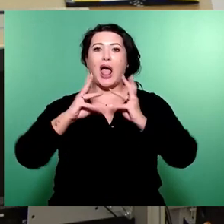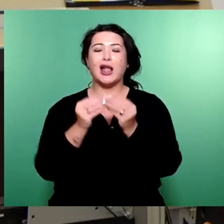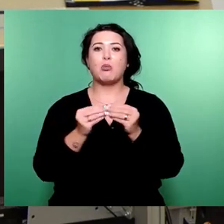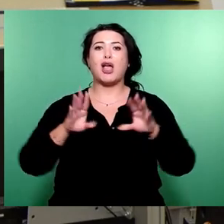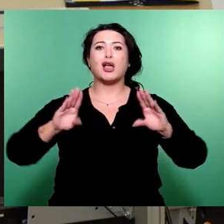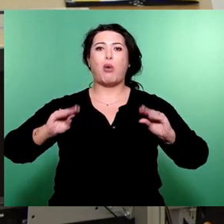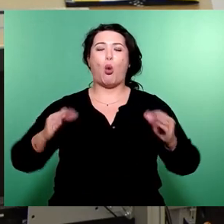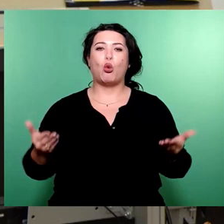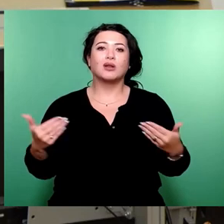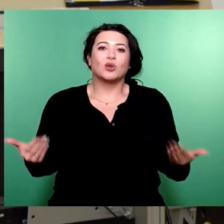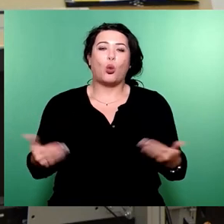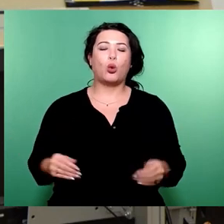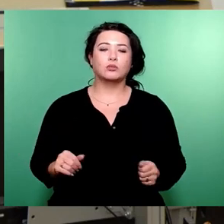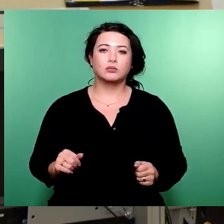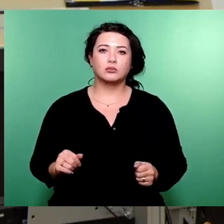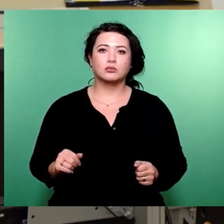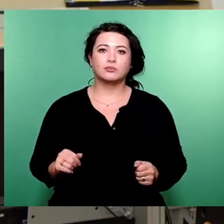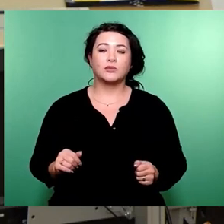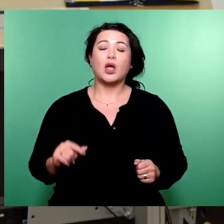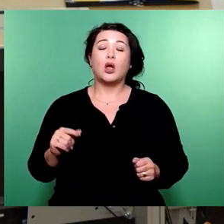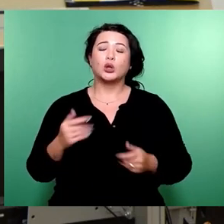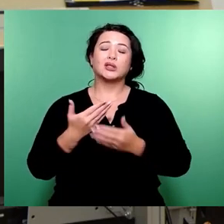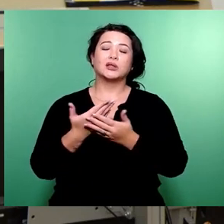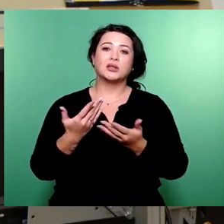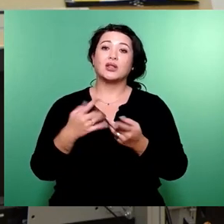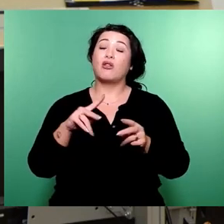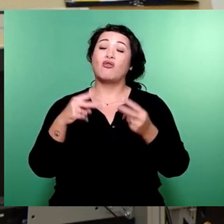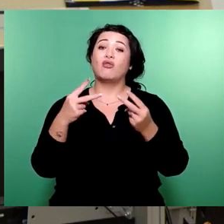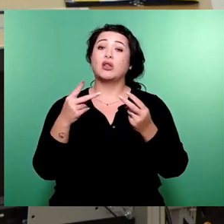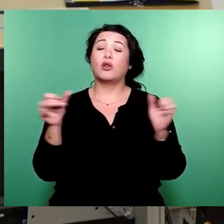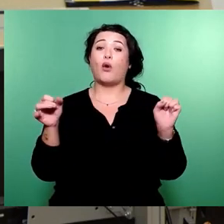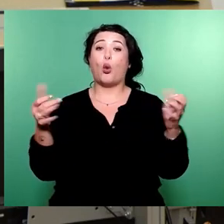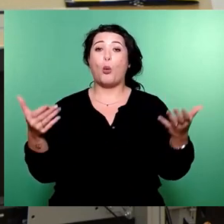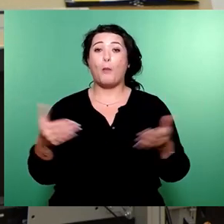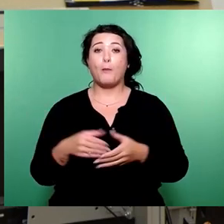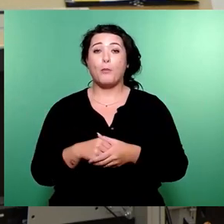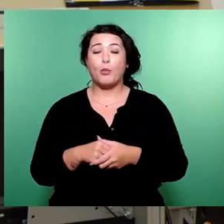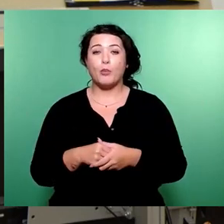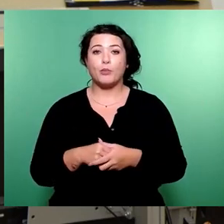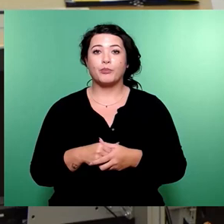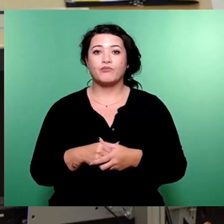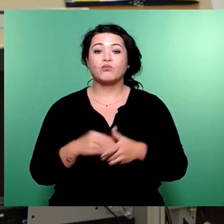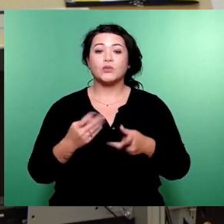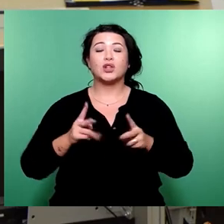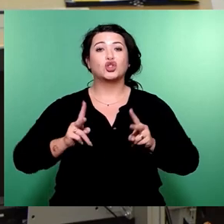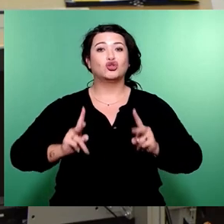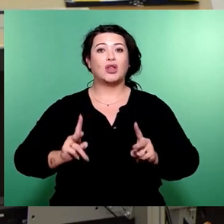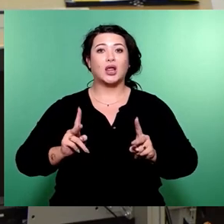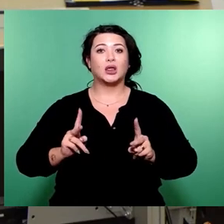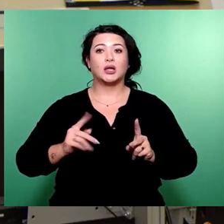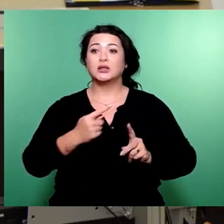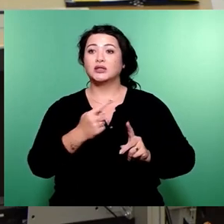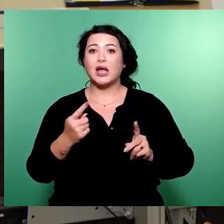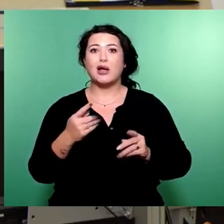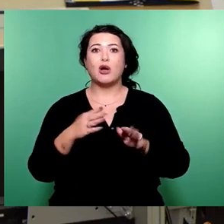Und das ist insofern wichtig, dass die Stadt nicht frei ist, überall Parkgebühren